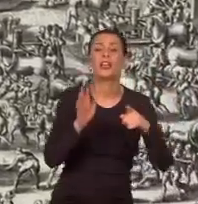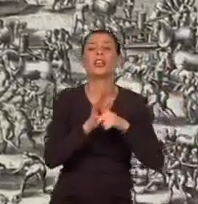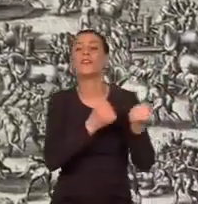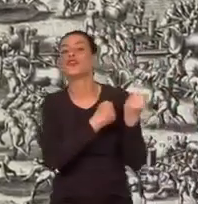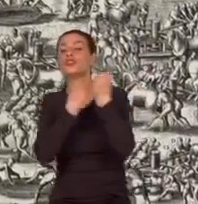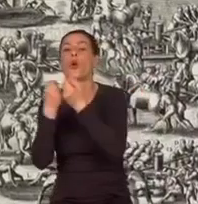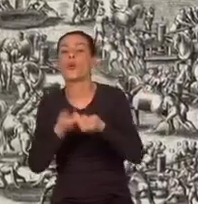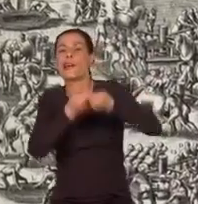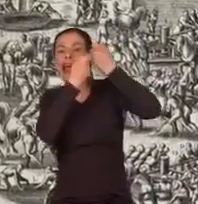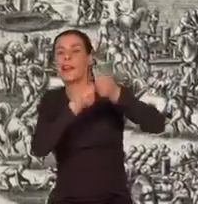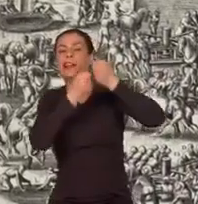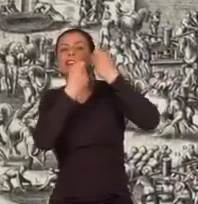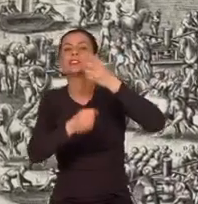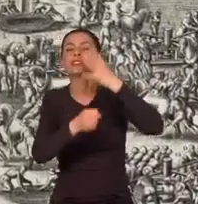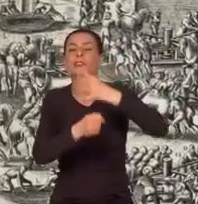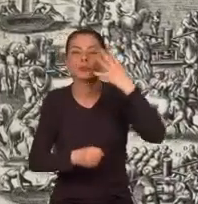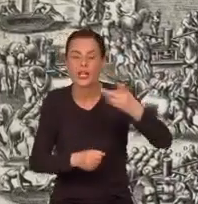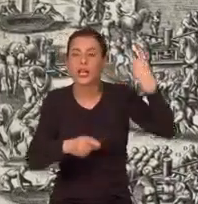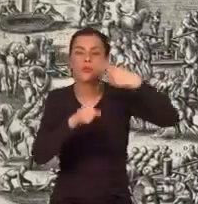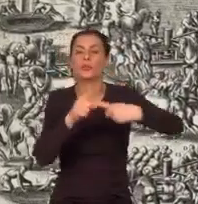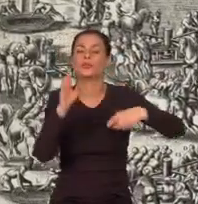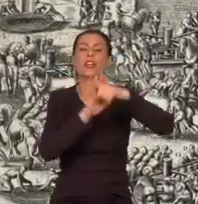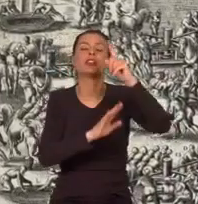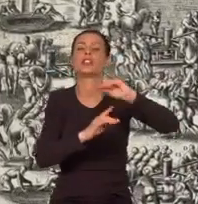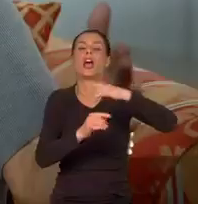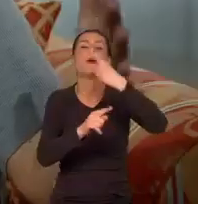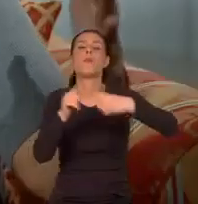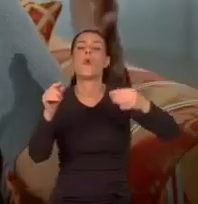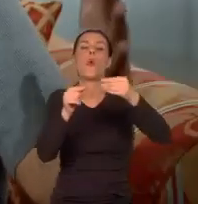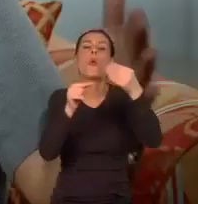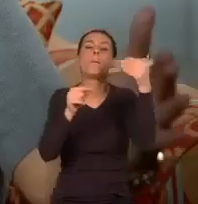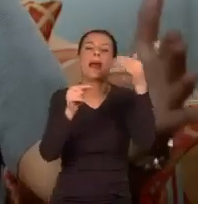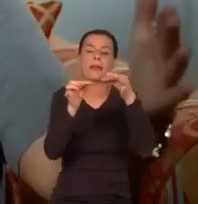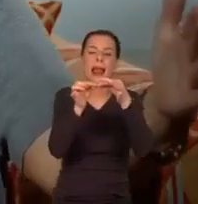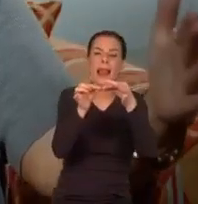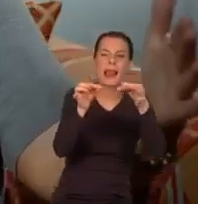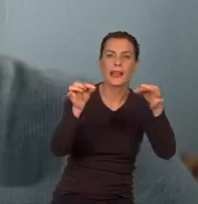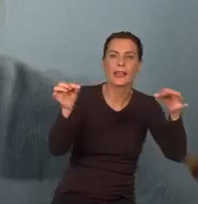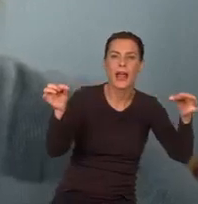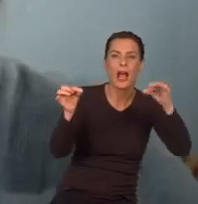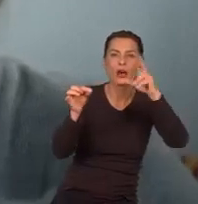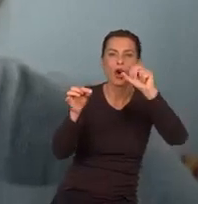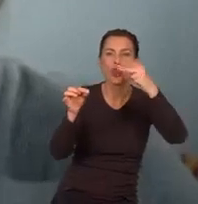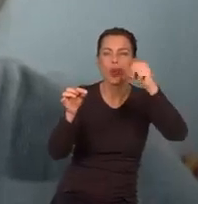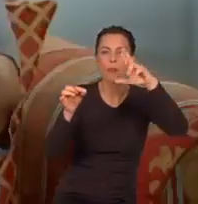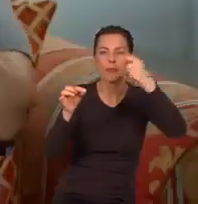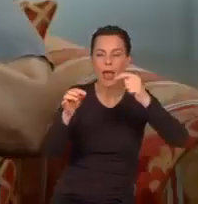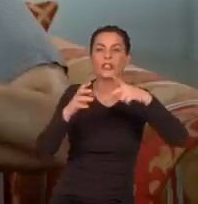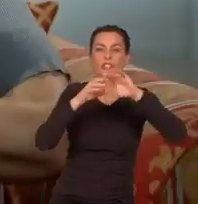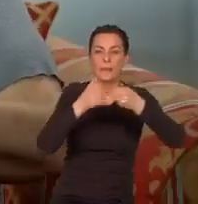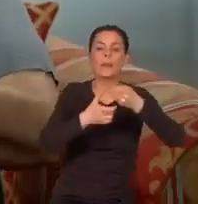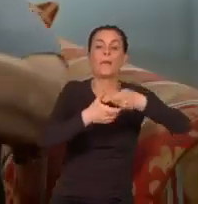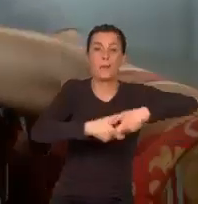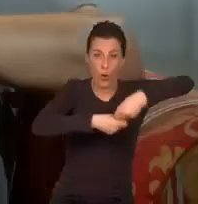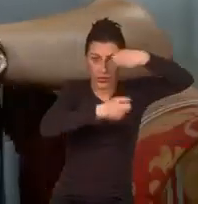wciągarek oraz ponad półmetrowej liny konopnej, by podnieść i ustawić